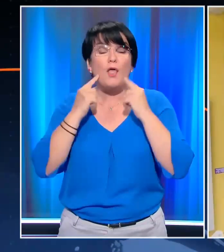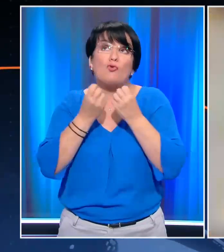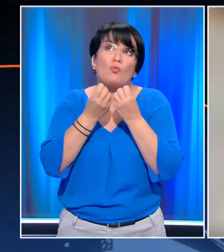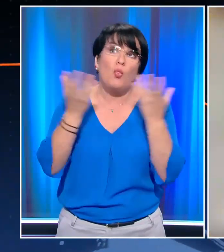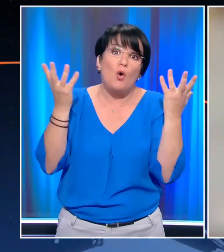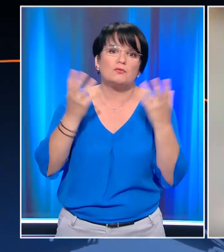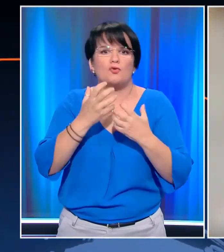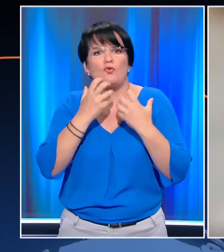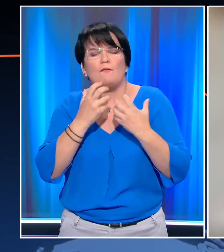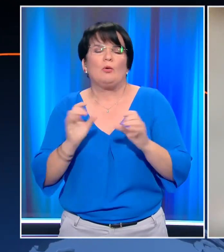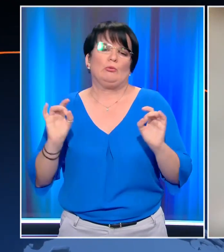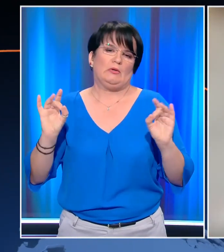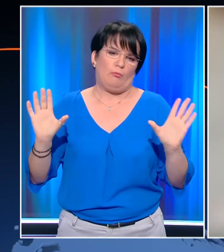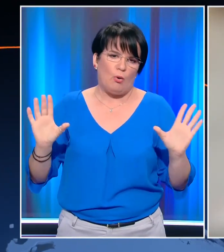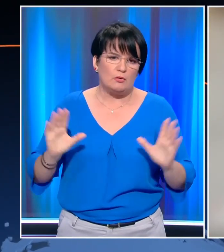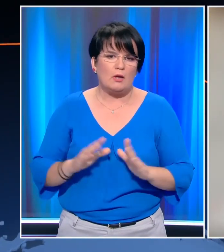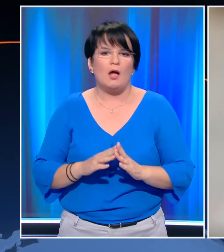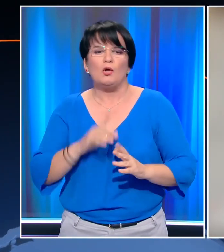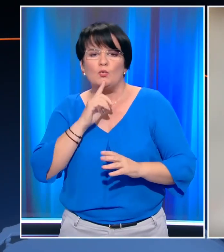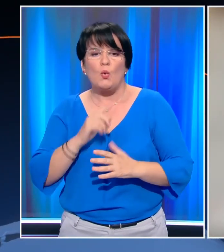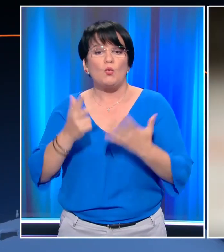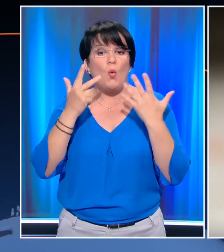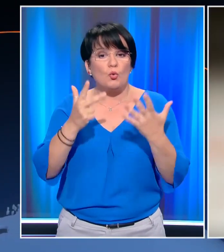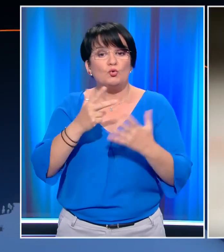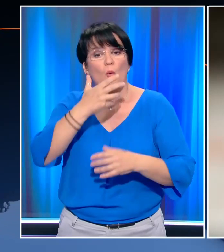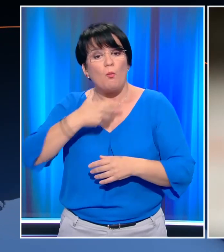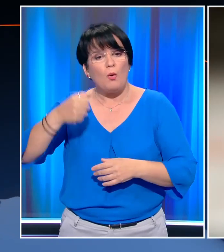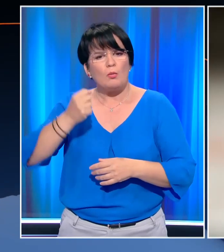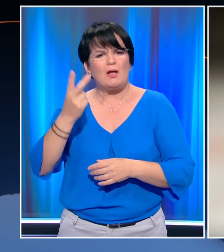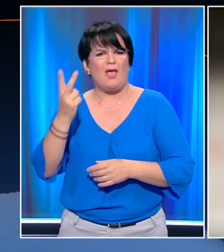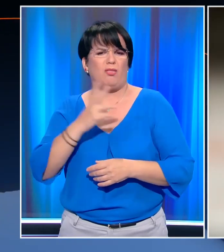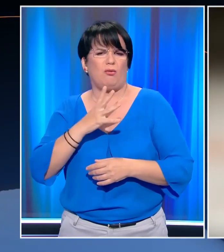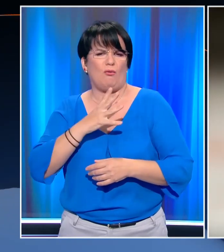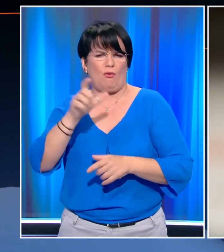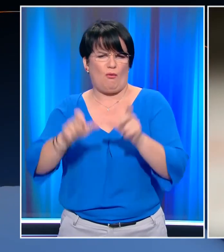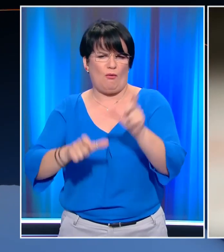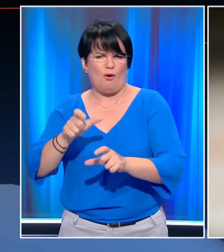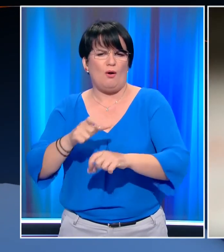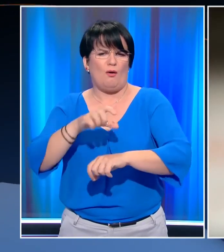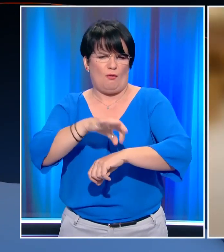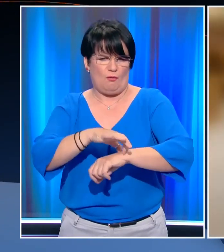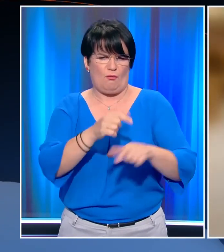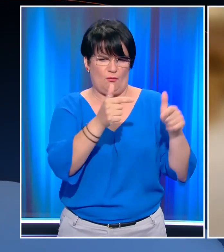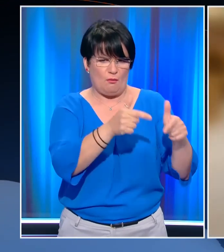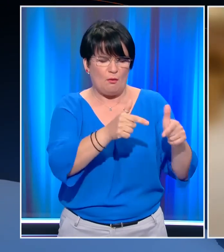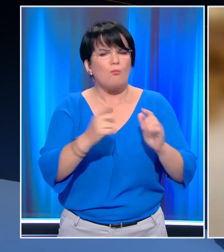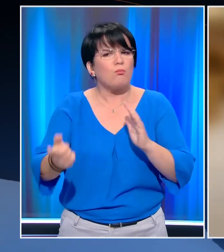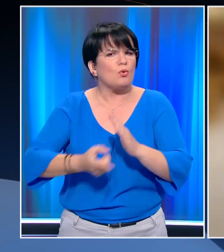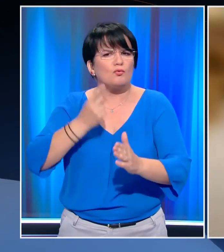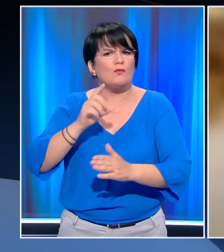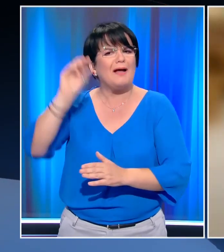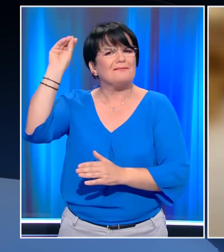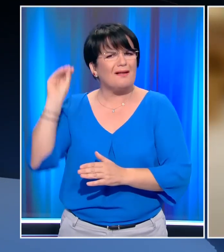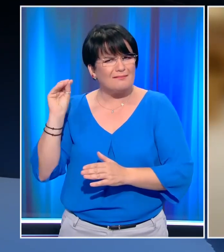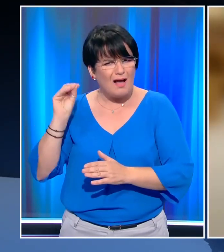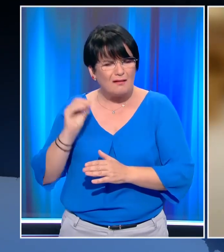Ήταν ο τελευταίος από τους 8 ιερωμένους και δύο λαϊκούς που παρέμενε νοσηλευόμενος μετά το πρωτοφανές και αδιανόητο περιστατικό το απόγευμα της Τετάρτης